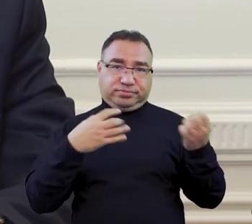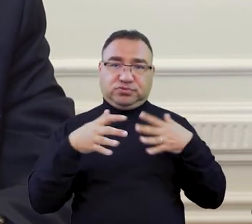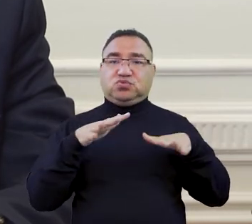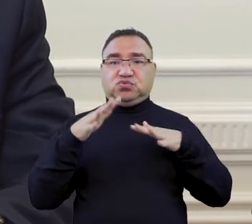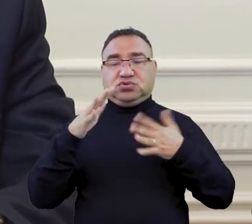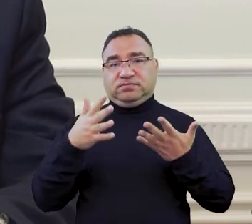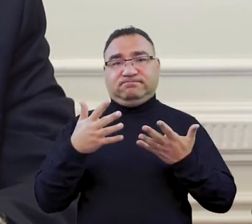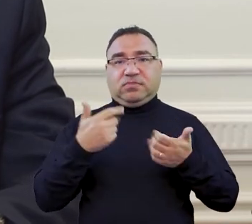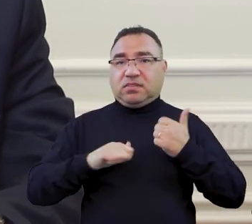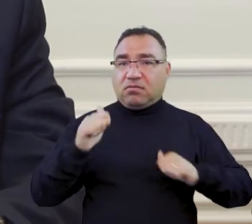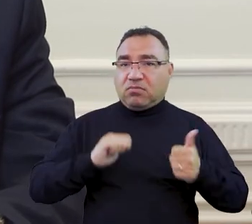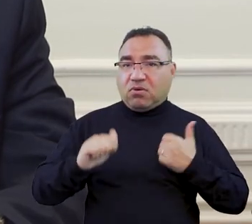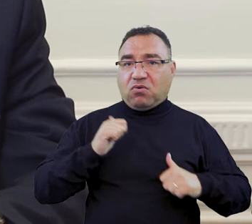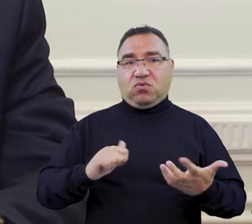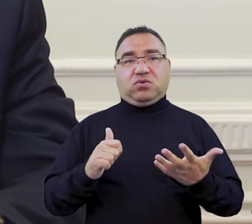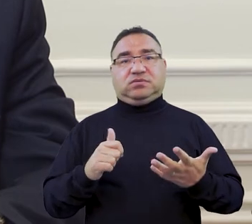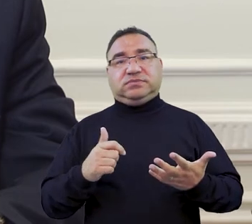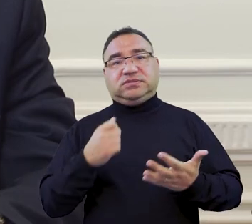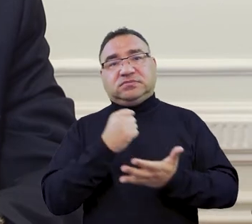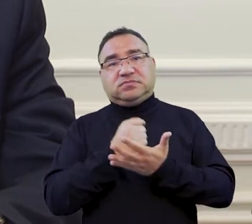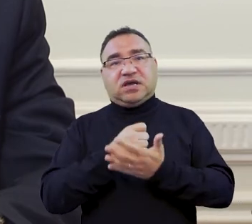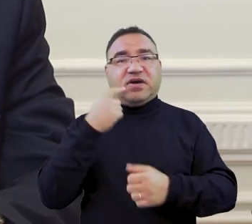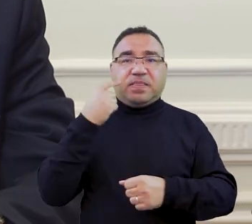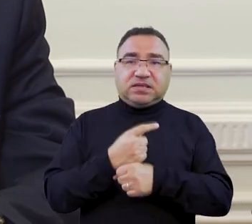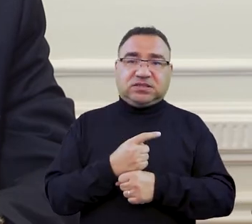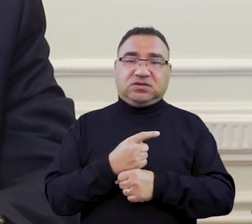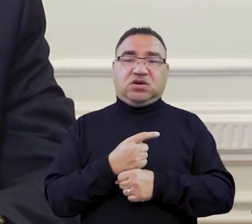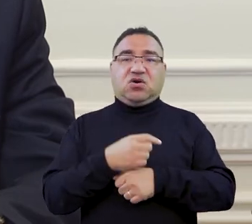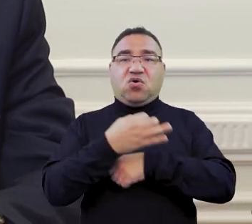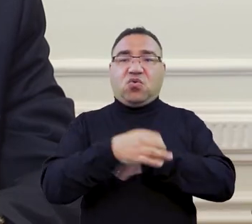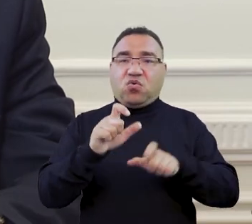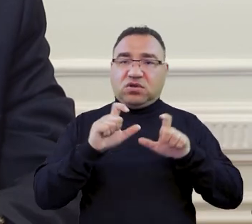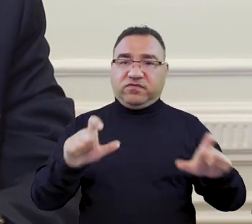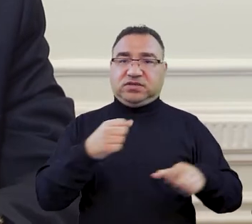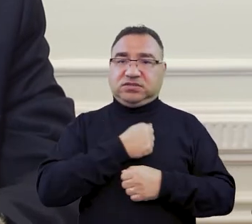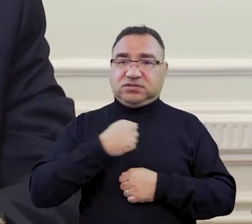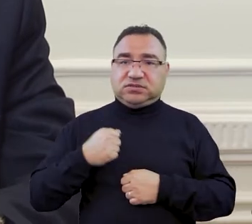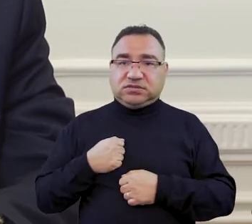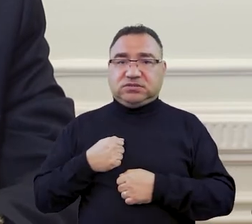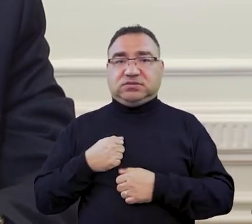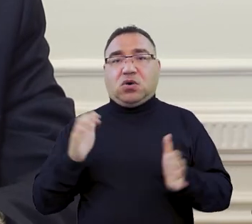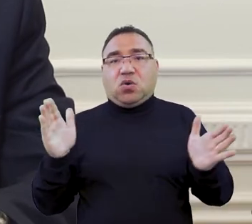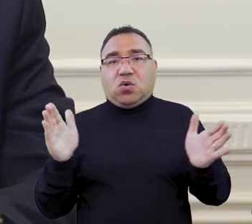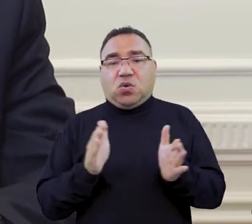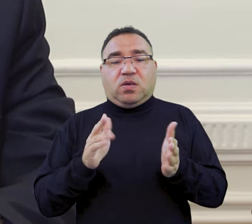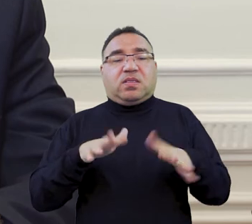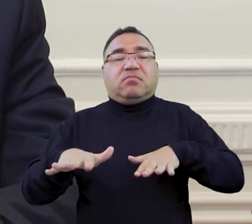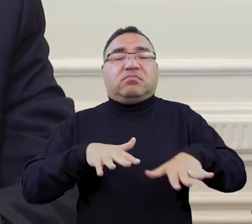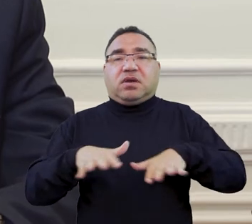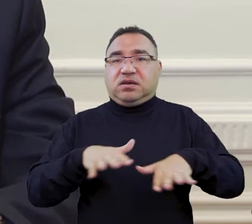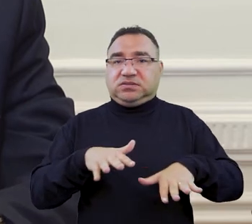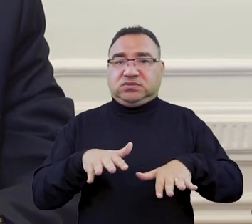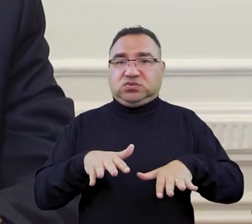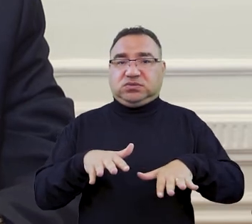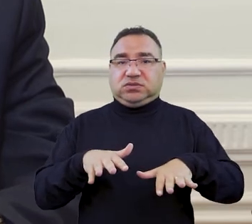niepokój, jeśli chodzi o decyzję władz Uniwersytetu Warszawskiego, ograniczenia zajęć stacjonarnych, a tego